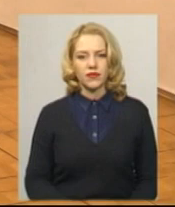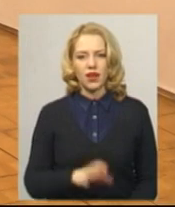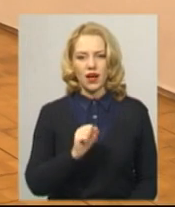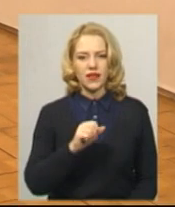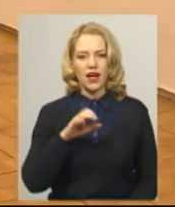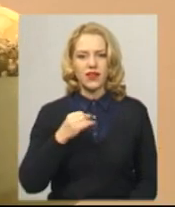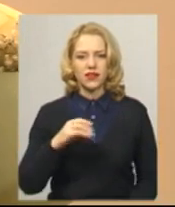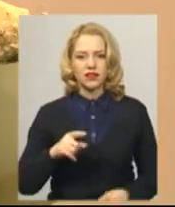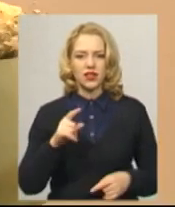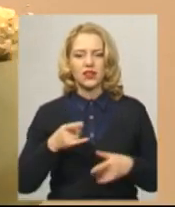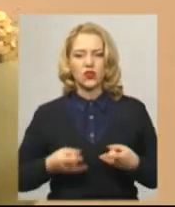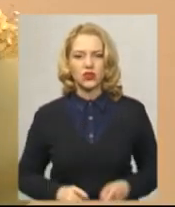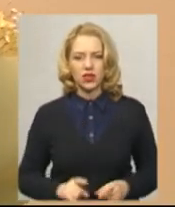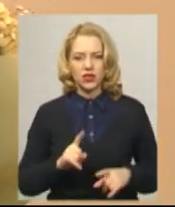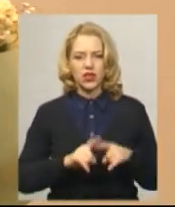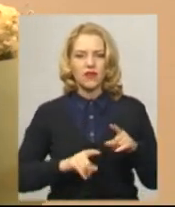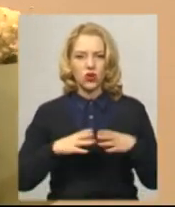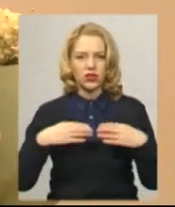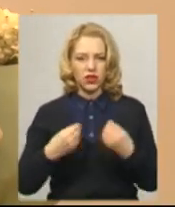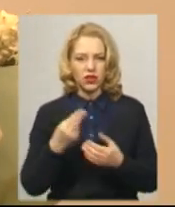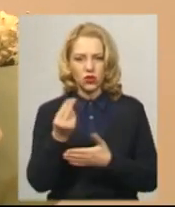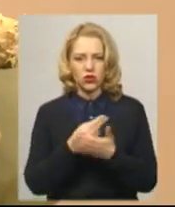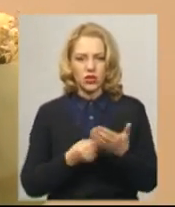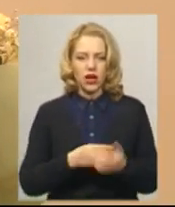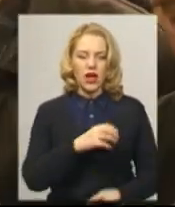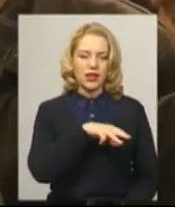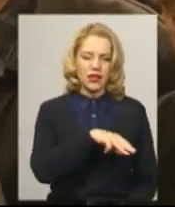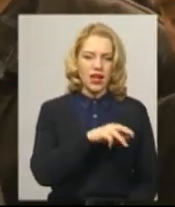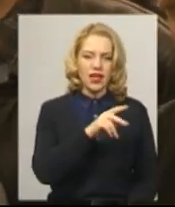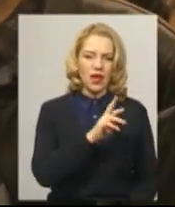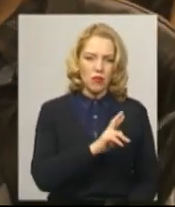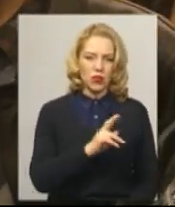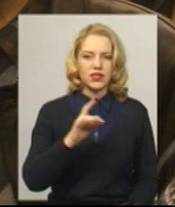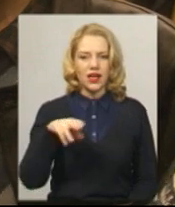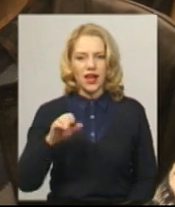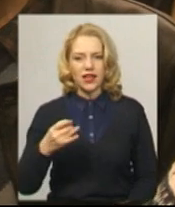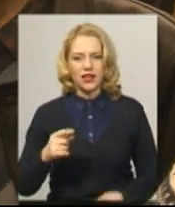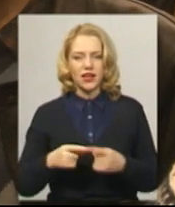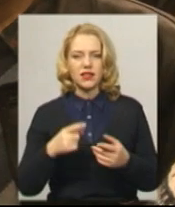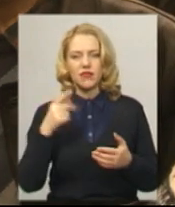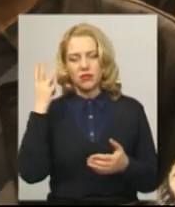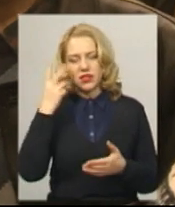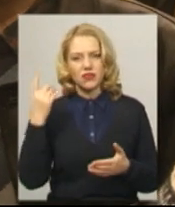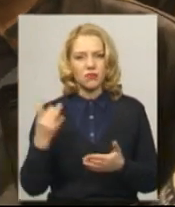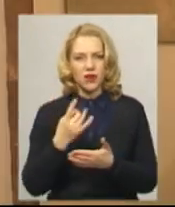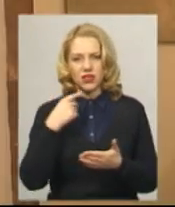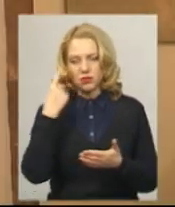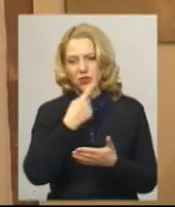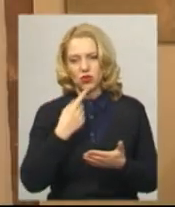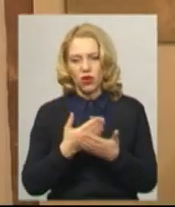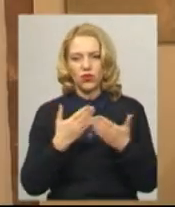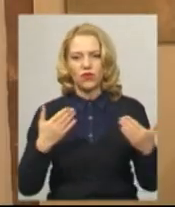Атаян народилася в родині художників. Тетяна Яблонська і Армена Атаяна. У Хмельницьких перше завітали із своєю персональною виставкою. Насправили